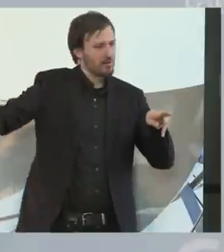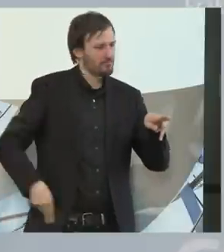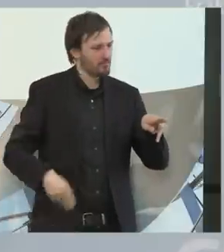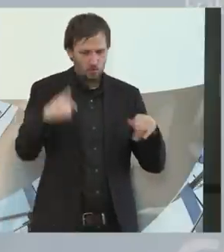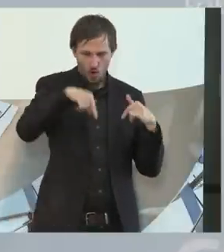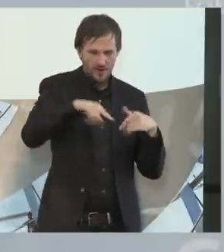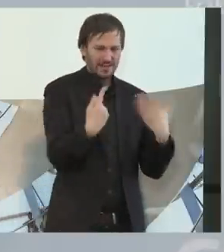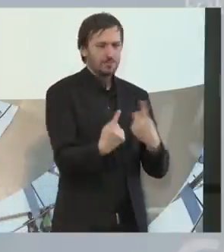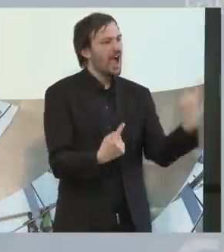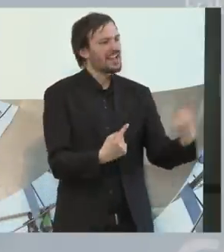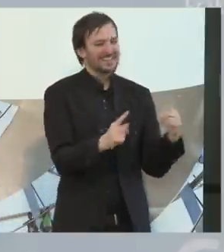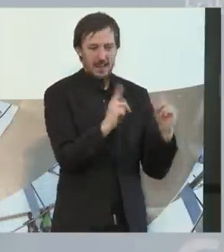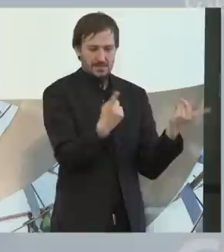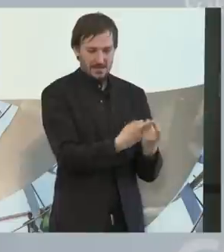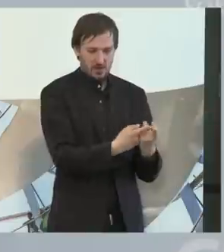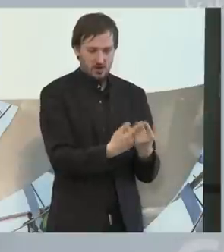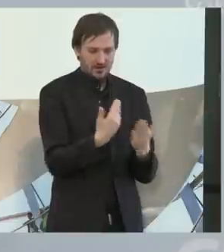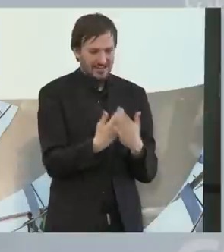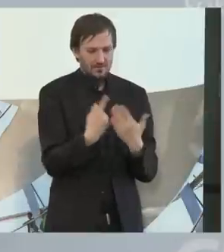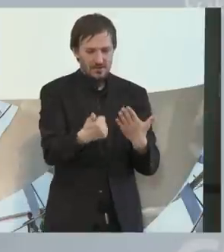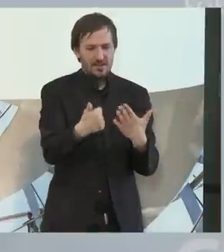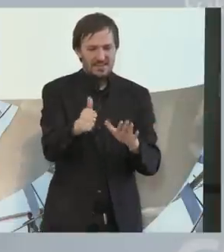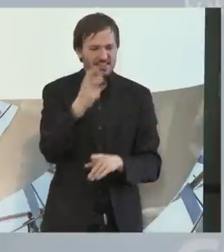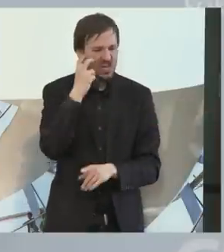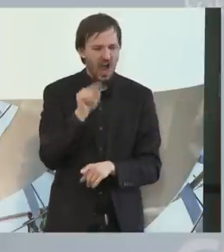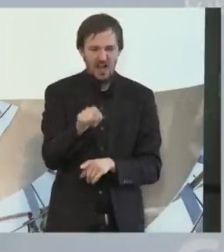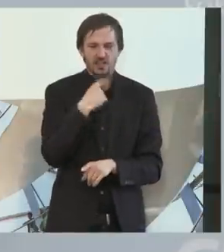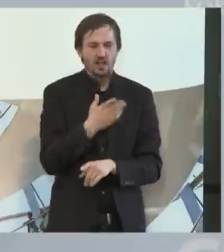die Werkstatt und das Heim, als sein Zuhause.